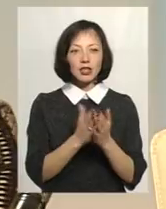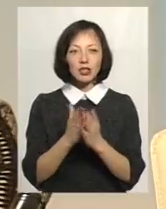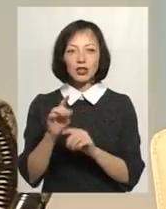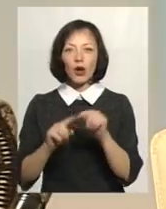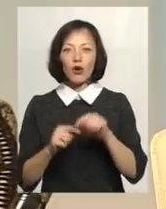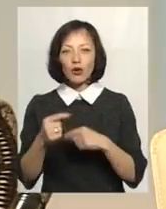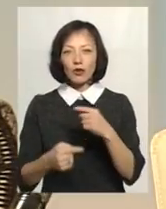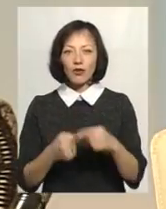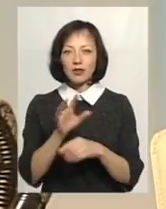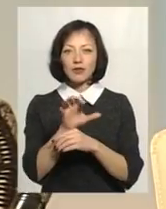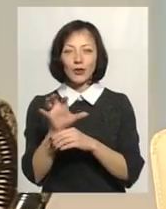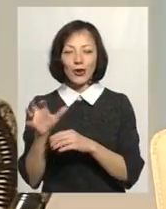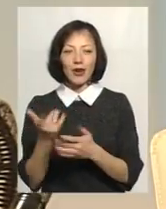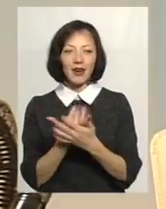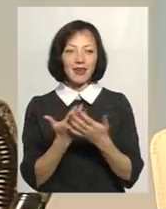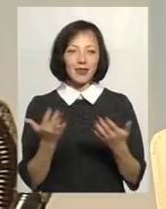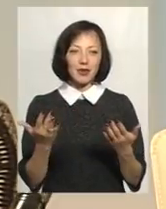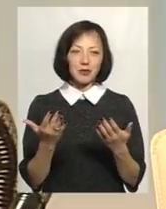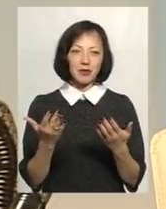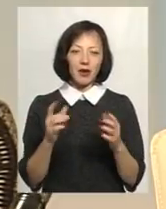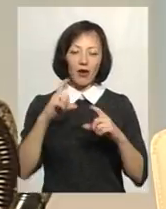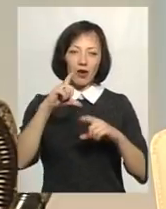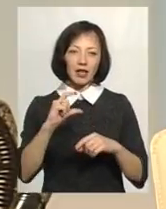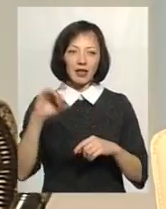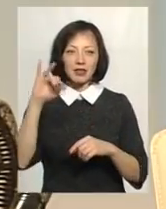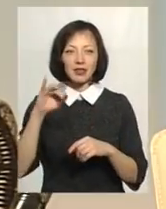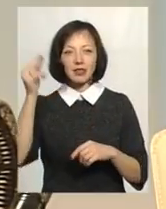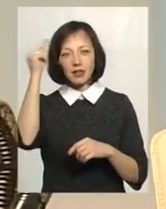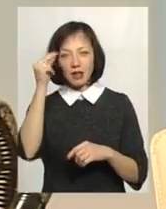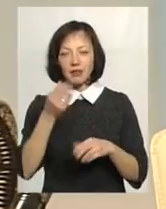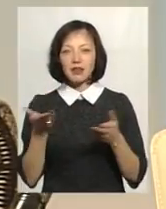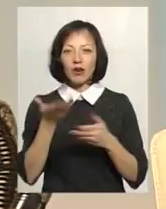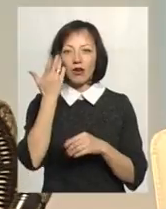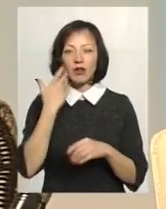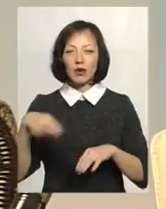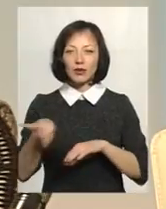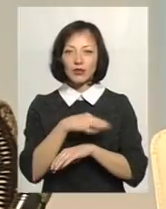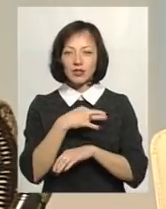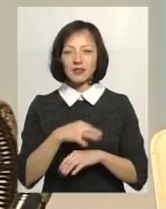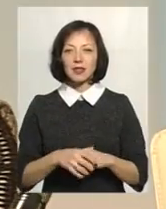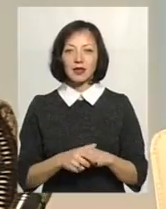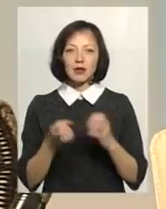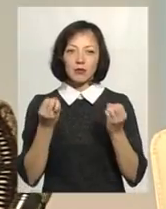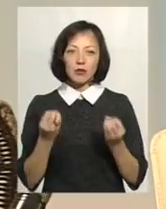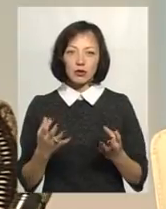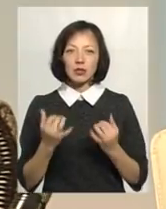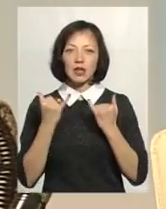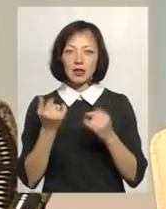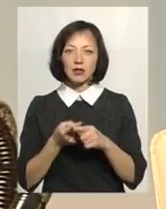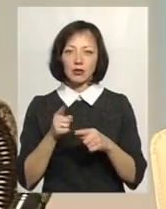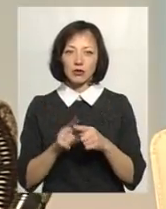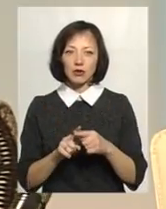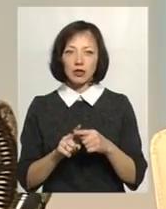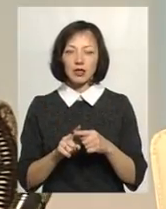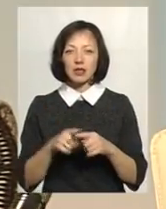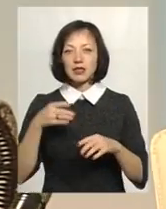родоводу з фотографіями, там, де коротенько історія, де навчався, коли одружився. Просто хоча б заради цього. Просто